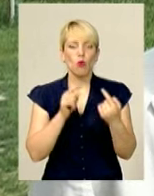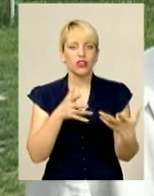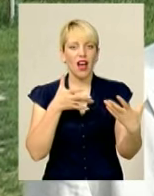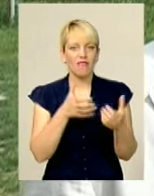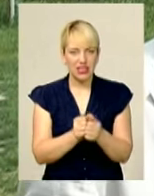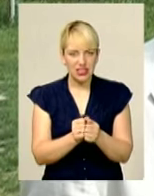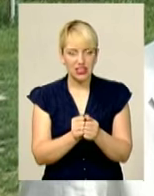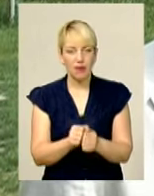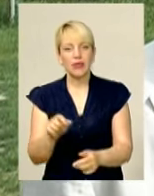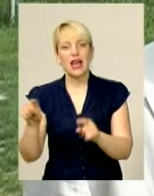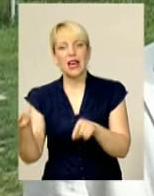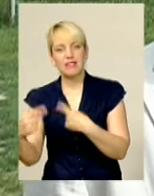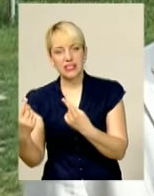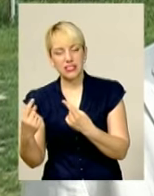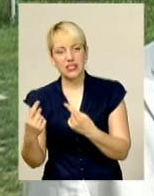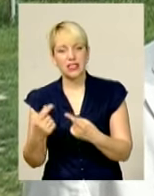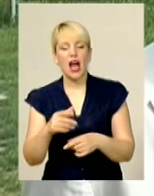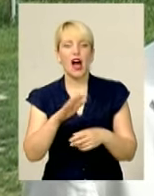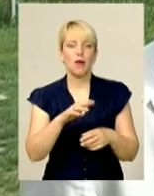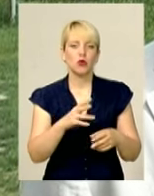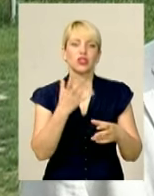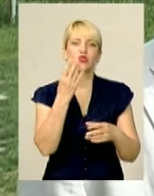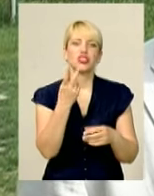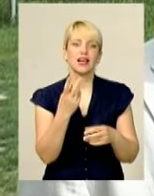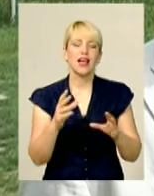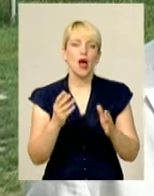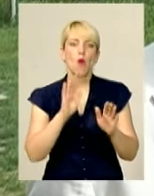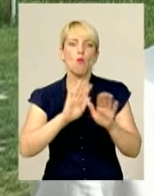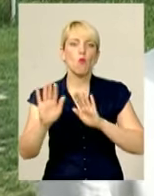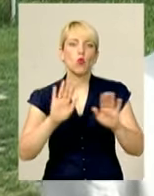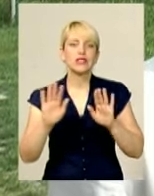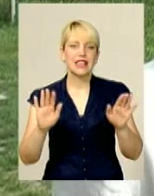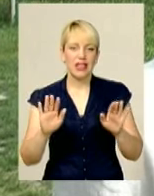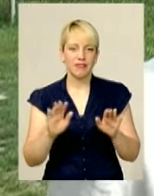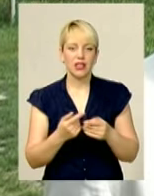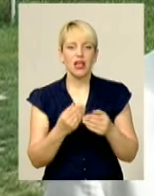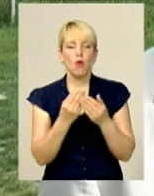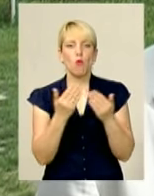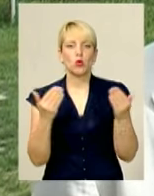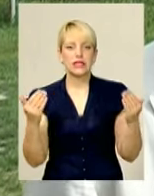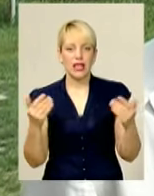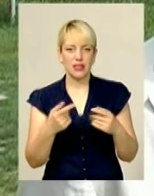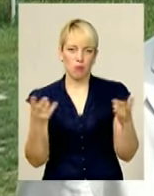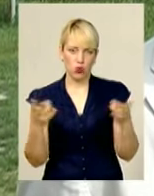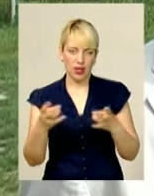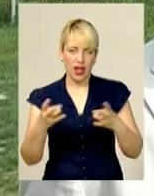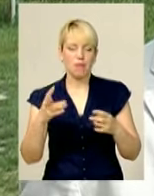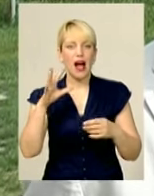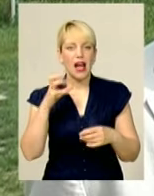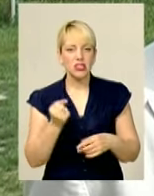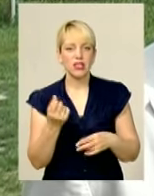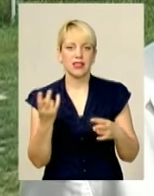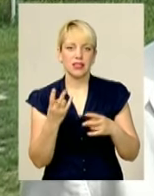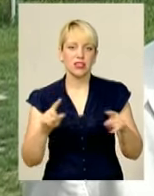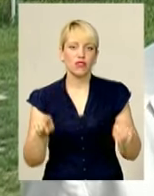реставрація. Але наступний етап – це ще музеїфікація, це пристосування цих приміщень під музейні потреби, а потім ще й